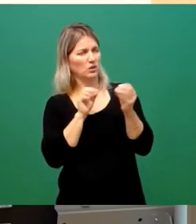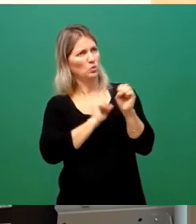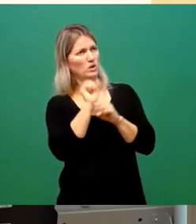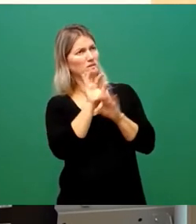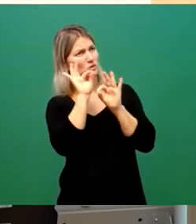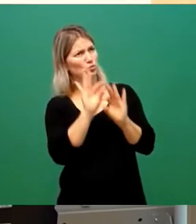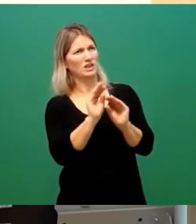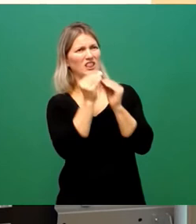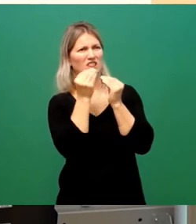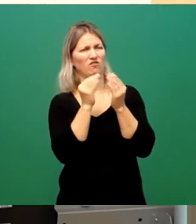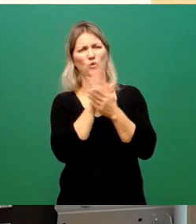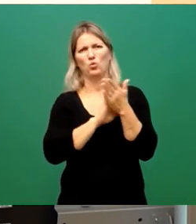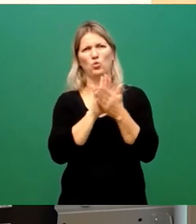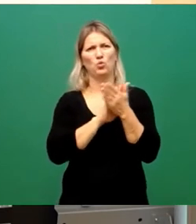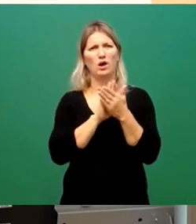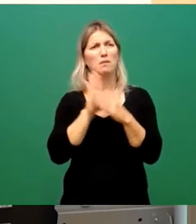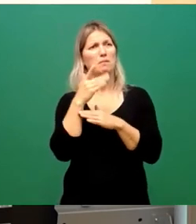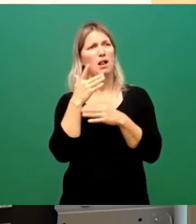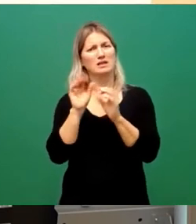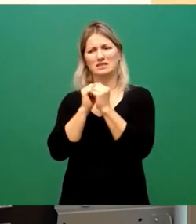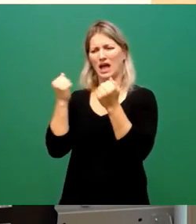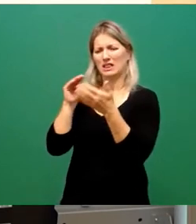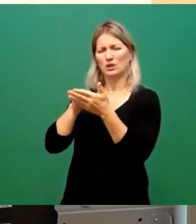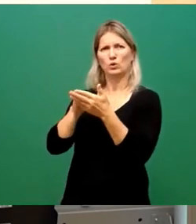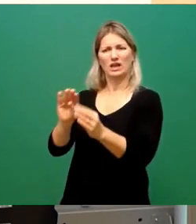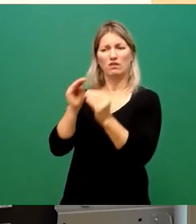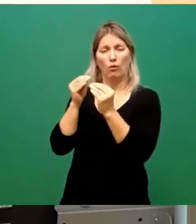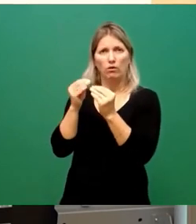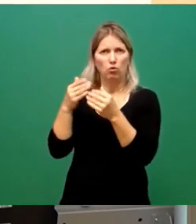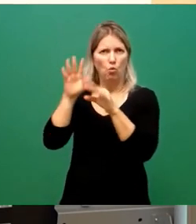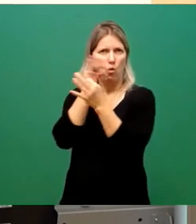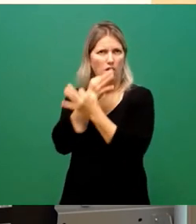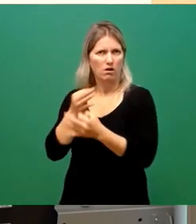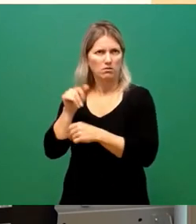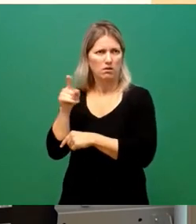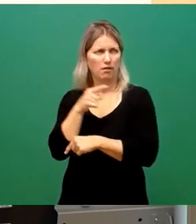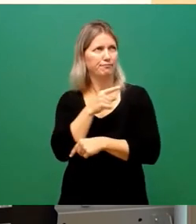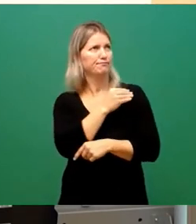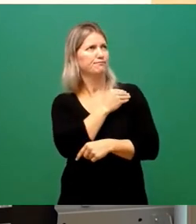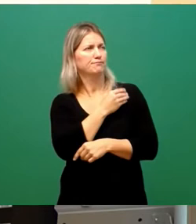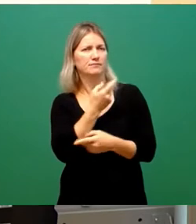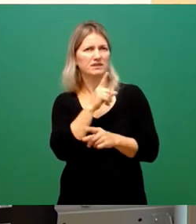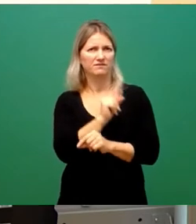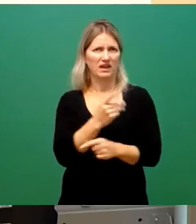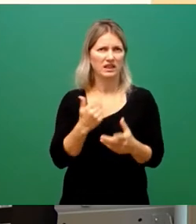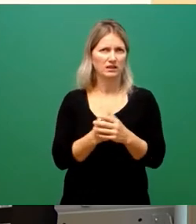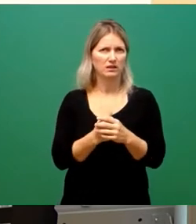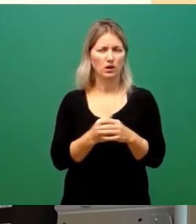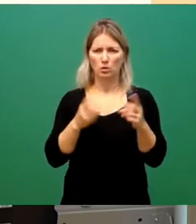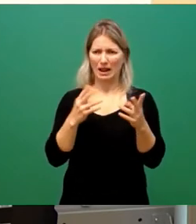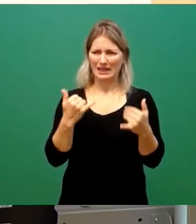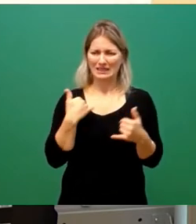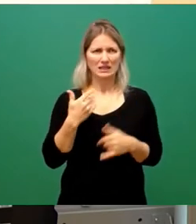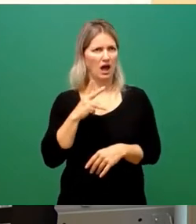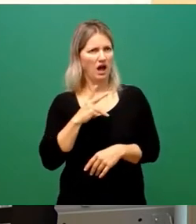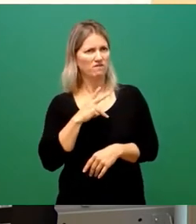manchmal waren die Zeitungen die besseren Informationspools und eigentlich ist es so, ich hätte jetzt erwartet, dass man mich davon überzeugt, nun